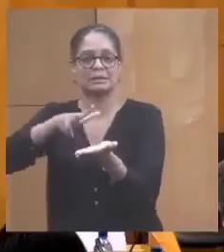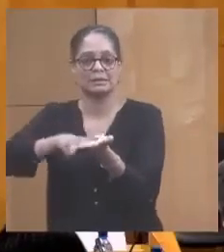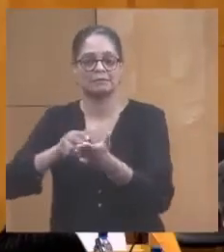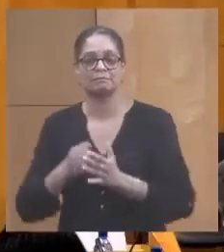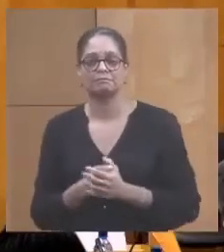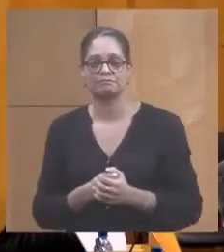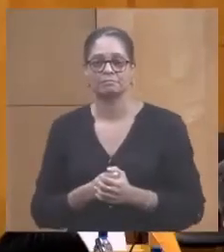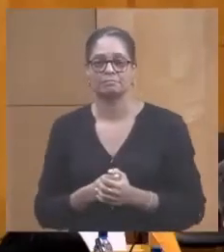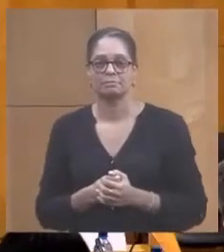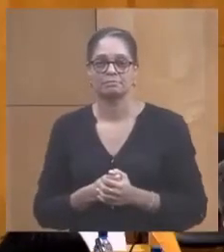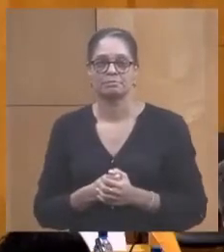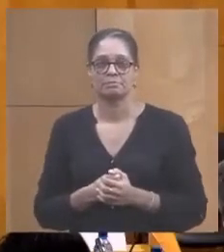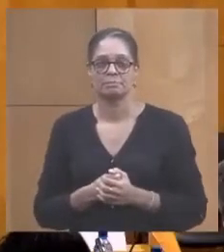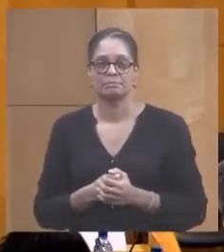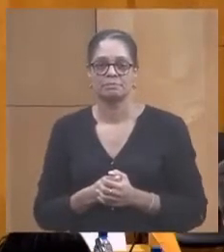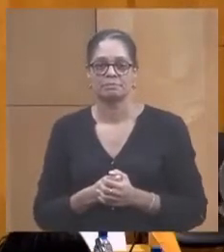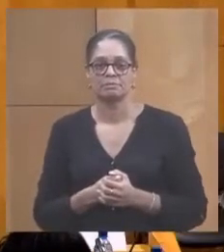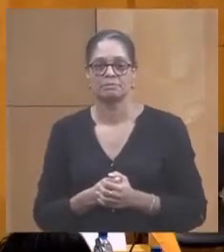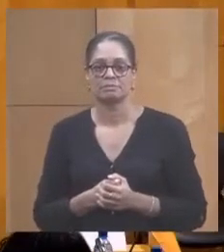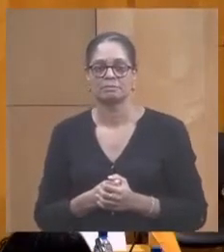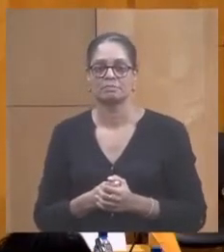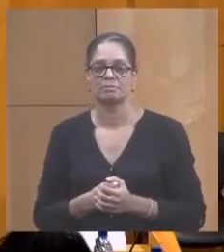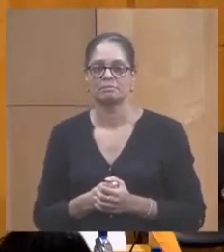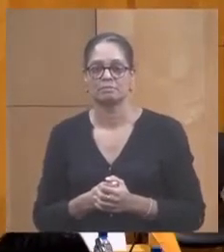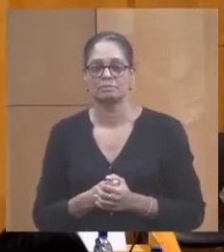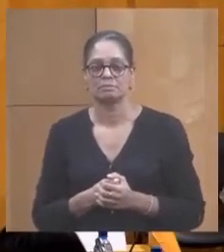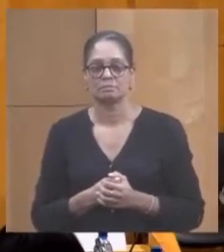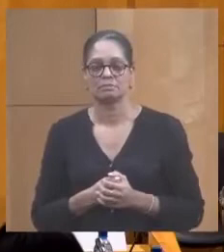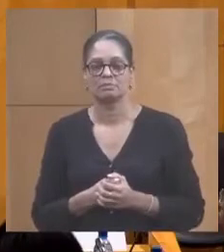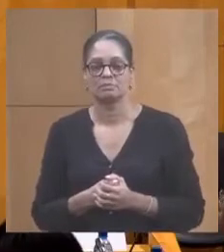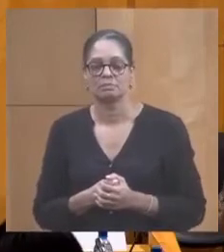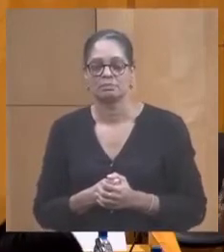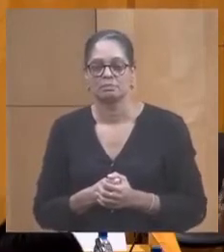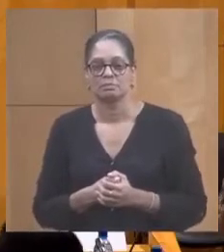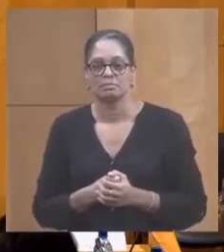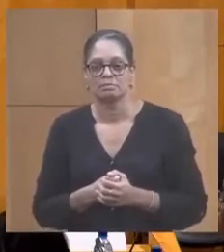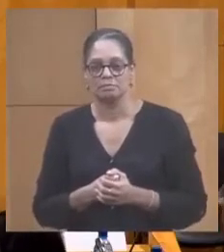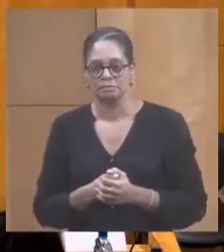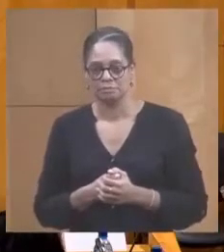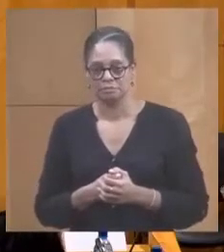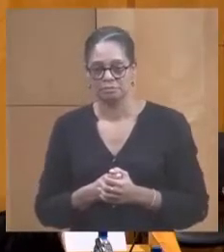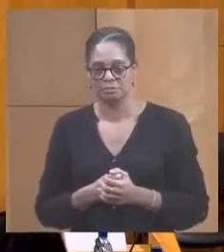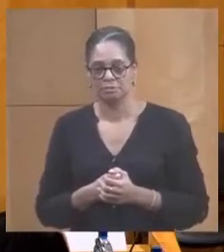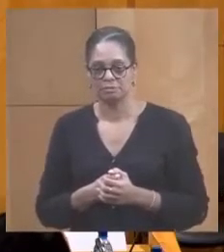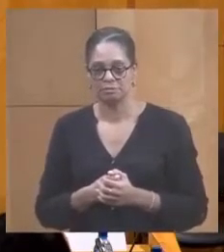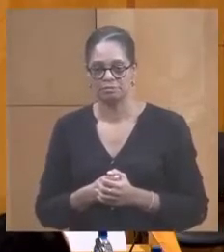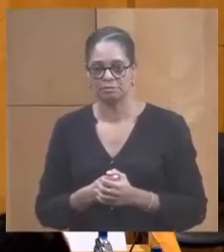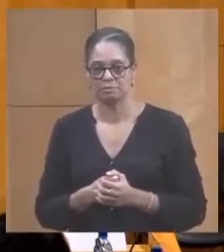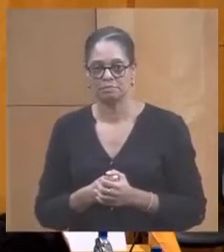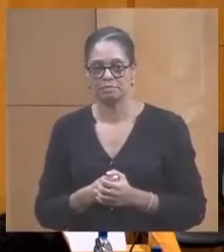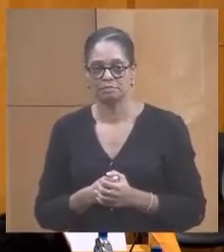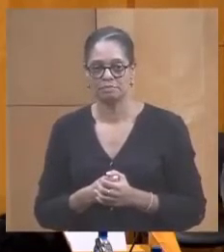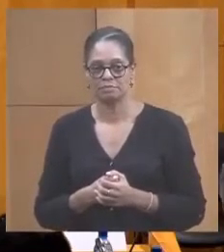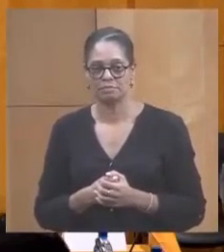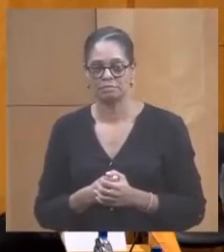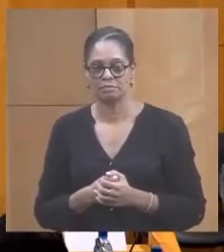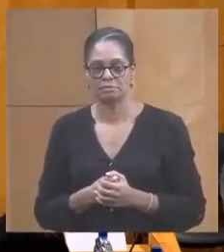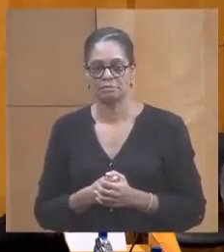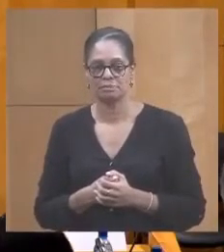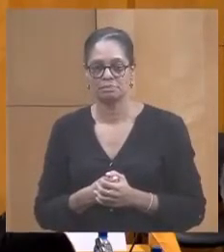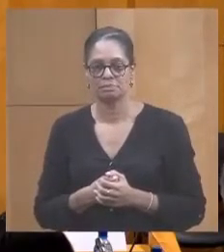les natifs de la Trinité, c'est la Trinité qu'ils disent.